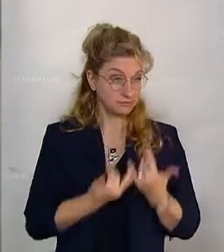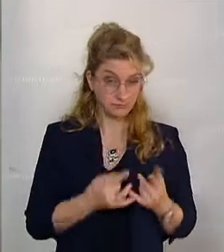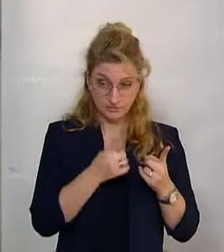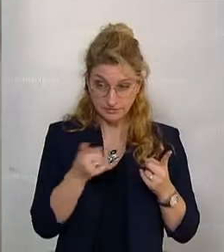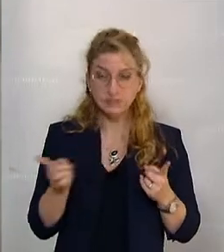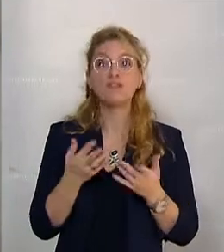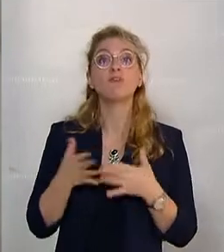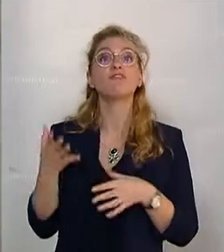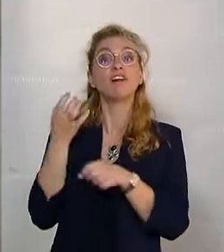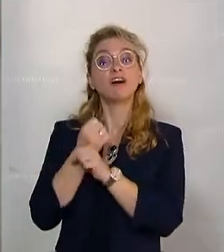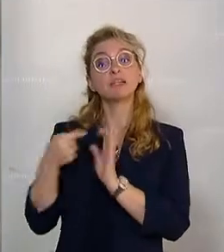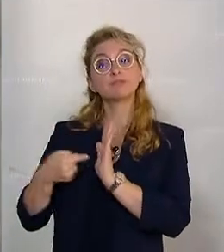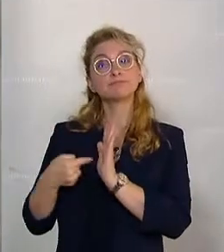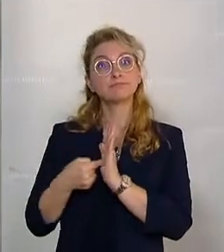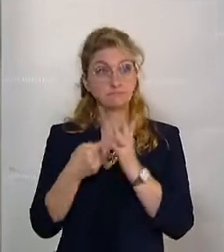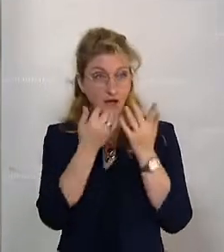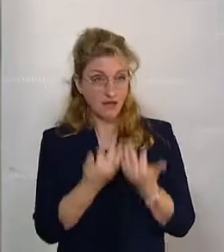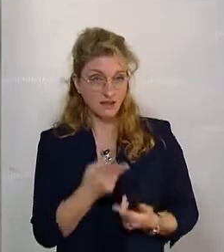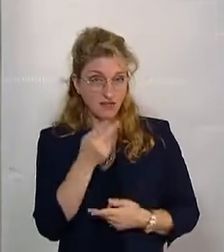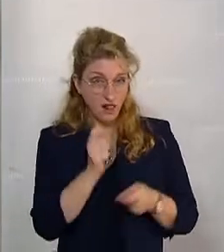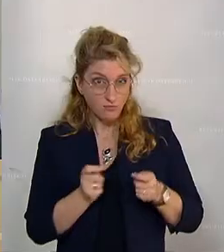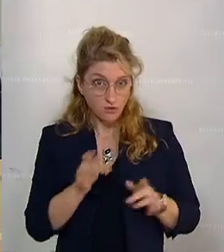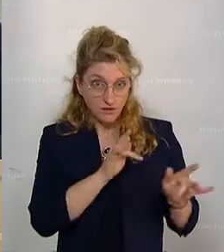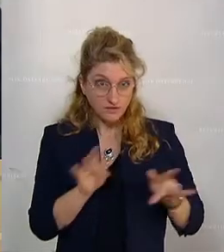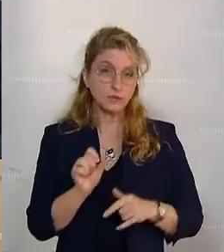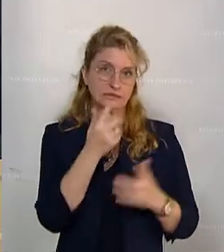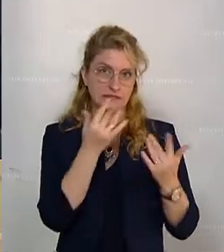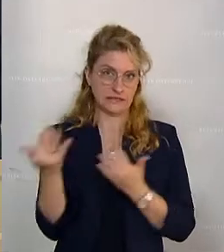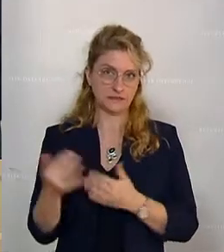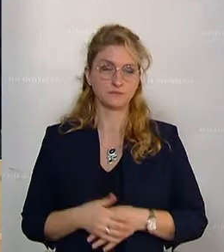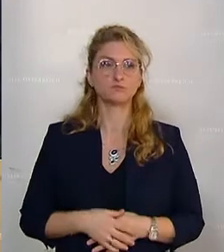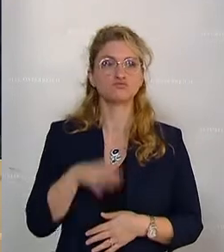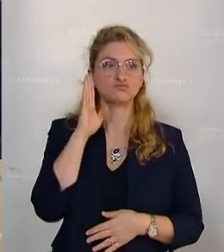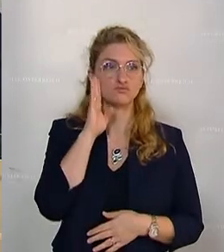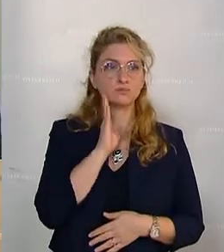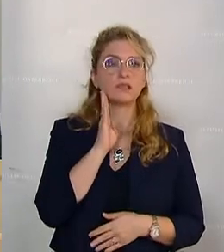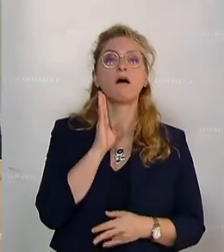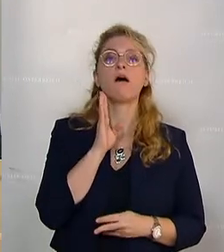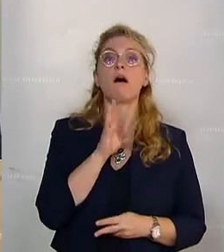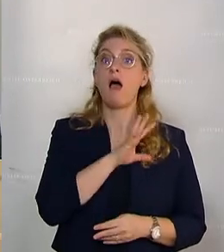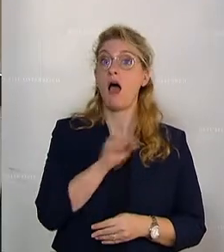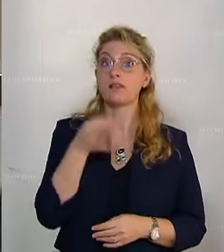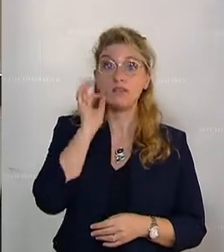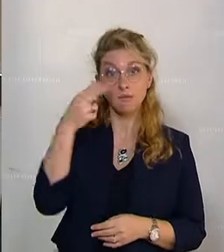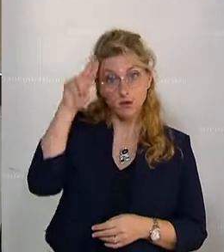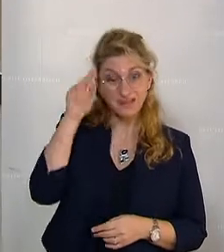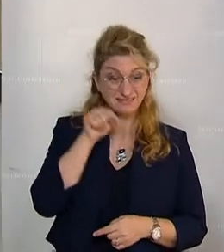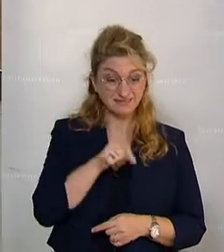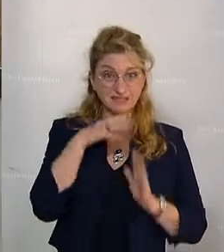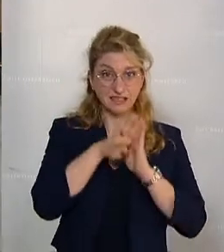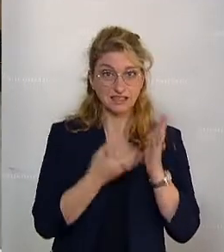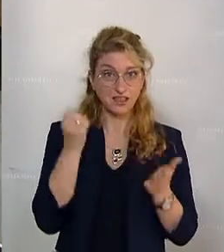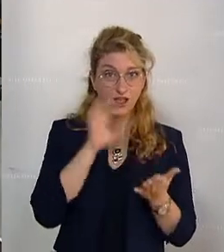vorgesehene Anzahl der Abgeordneten auch fest. Ich bitte nun jene Damen und Herren, die dem vorliegenden Gesetzentwurf